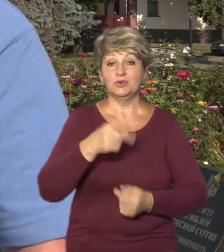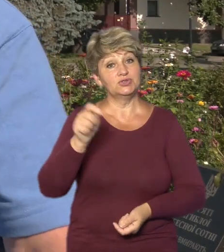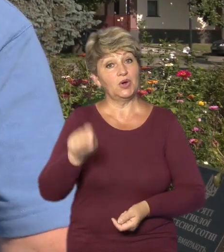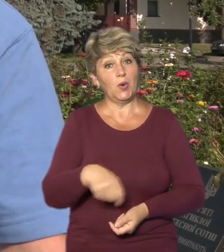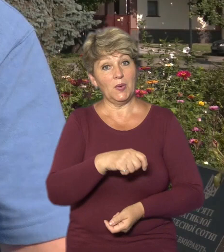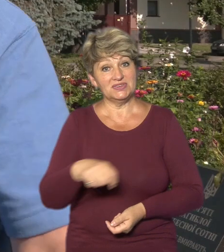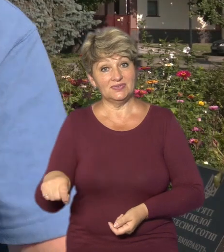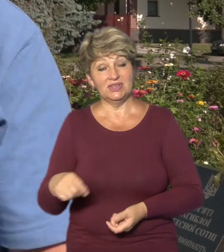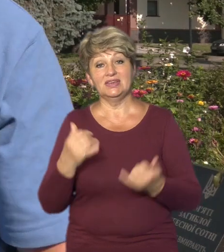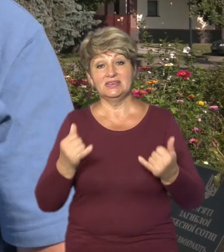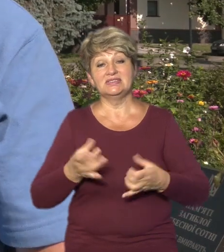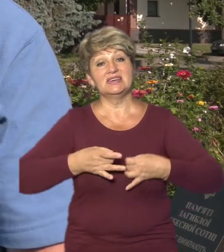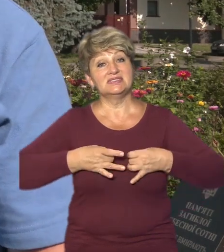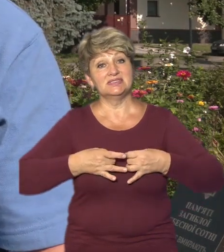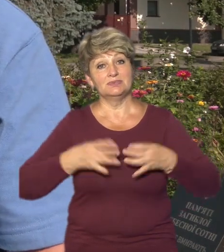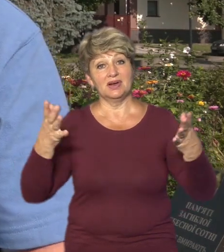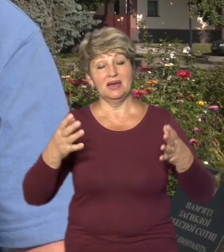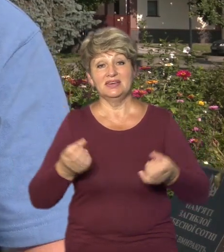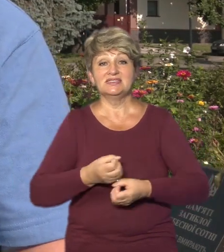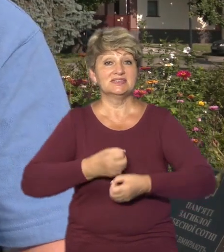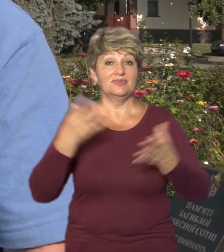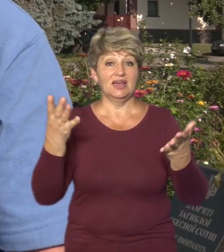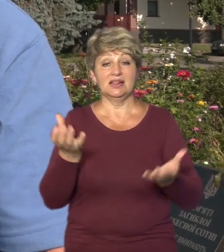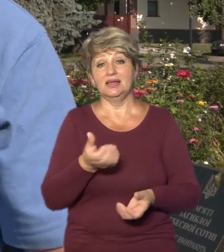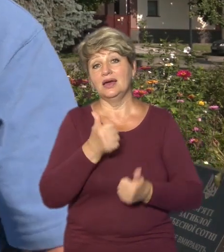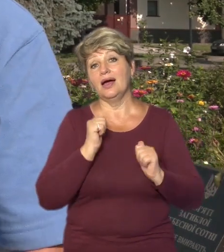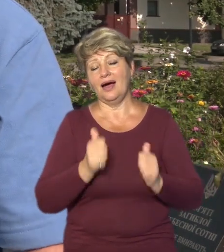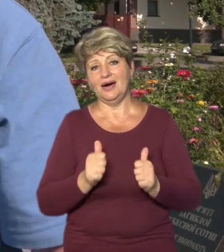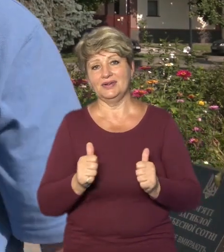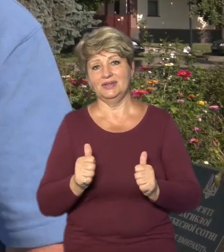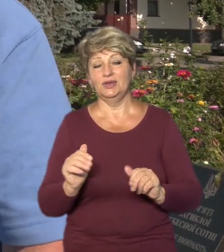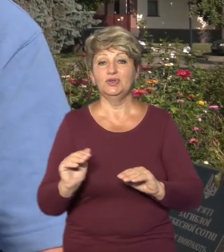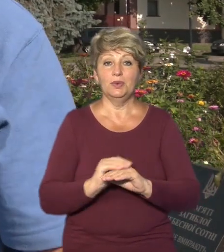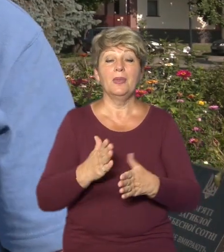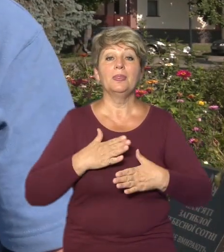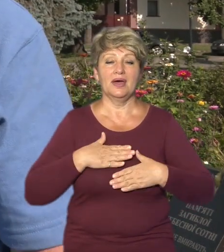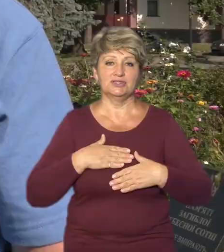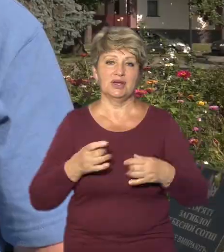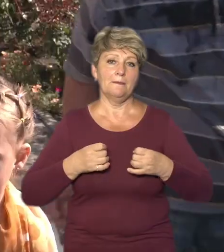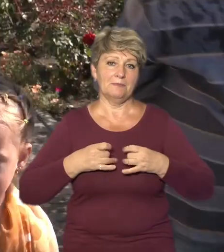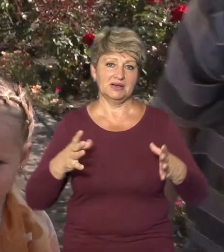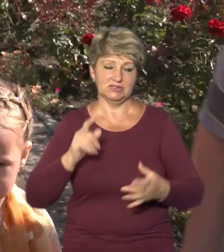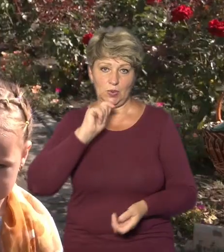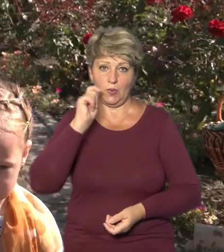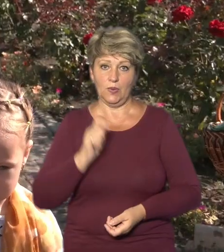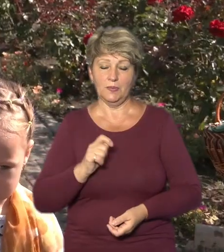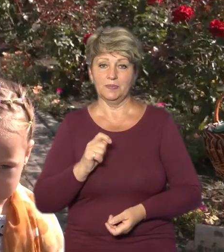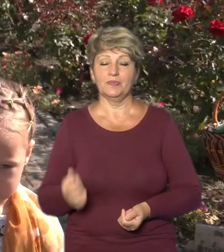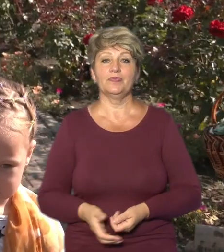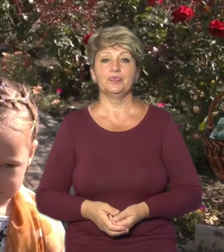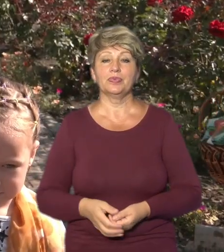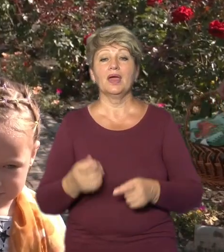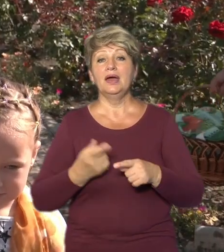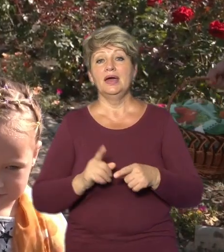сьогодні такий світлій праздник, гарний, такий наш праздник, український. Свято запасів,